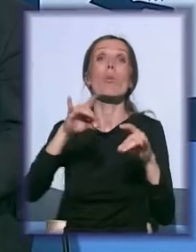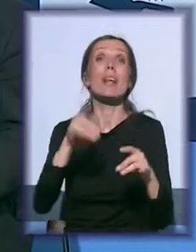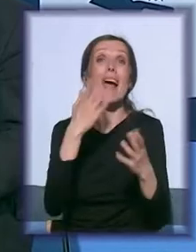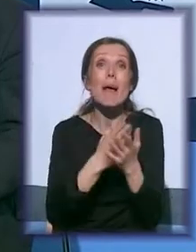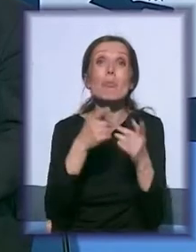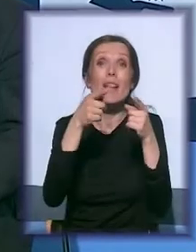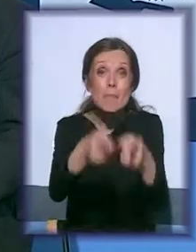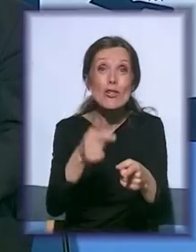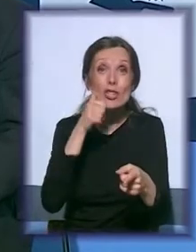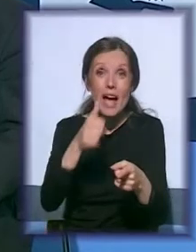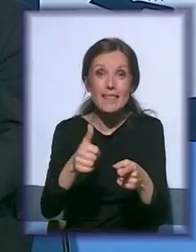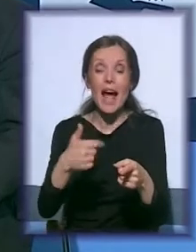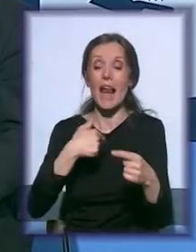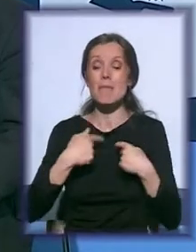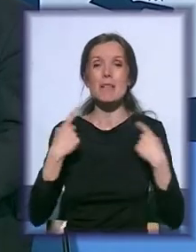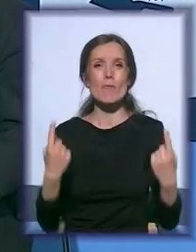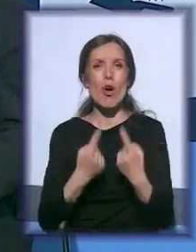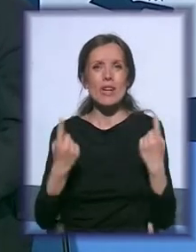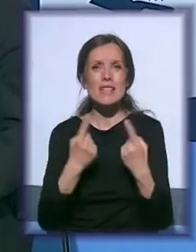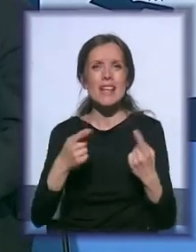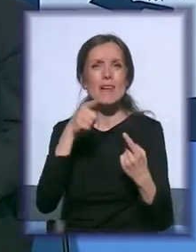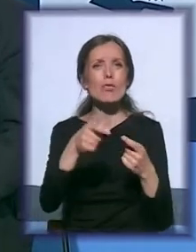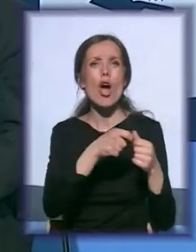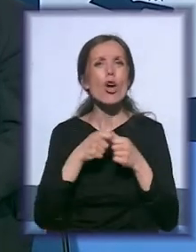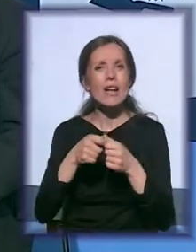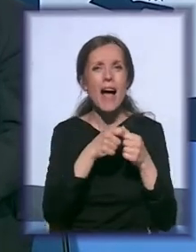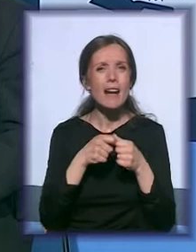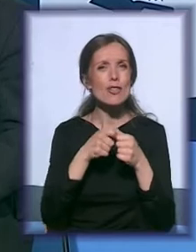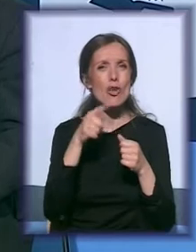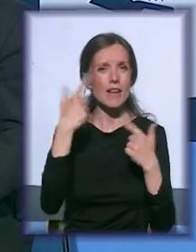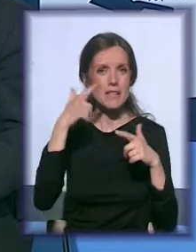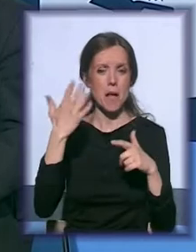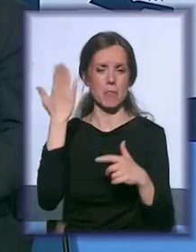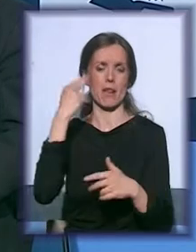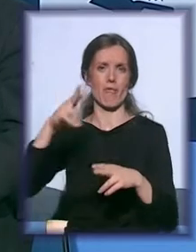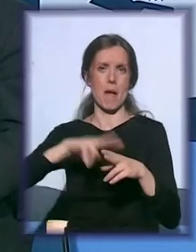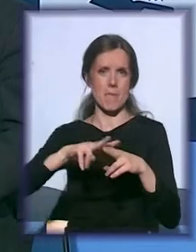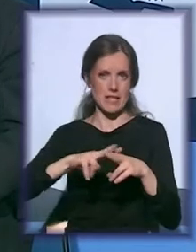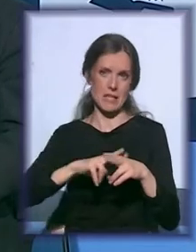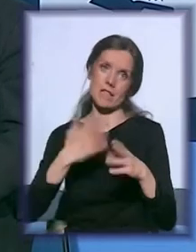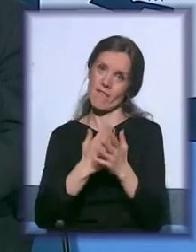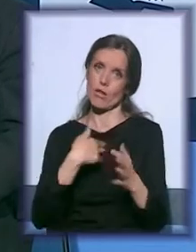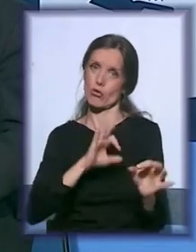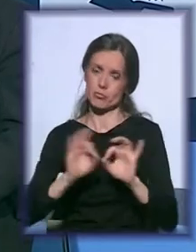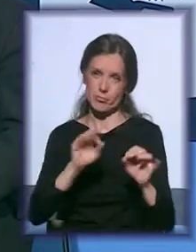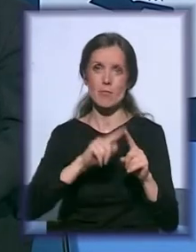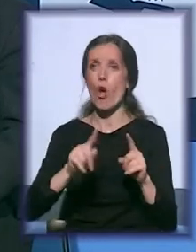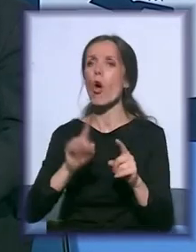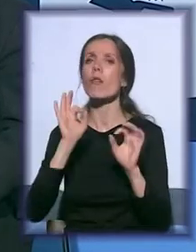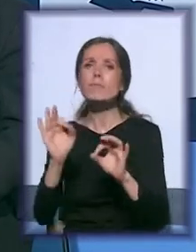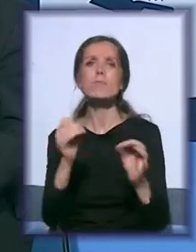inicijativu za formiranje i organizaciju sajma pokrenuli dva meseca pre toga, dok obezbjedimo dozvole, dok se organizujemo i slično.